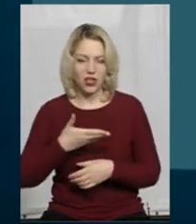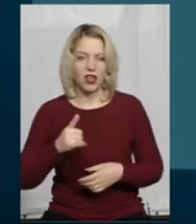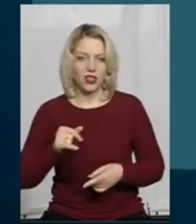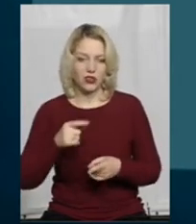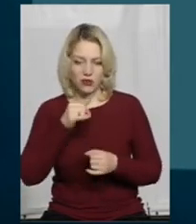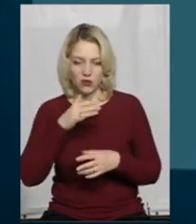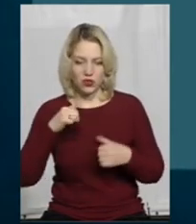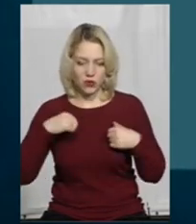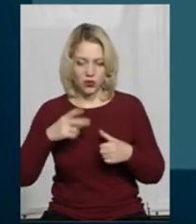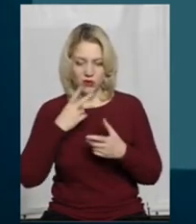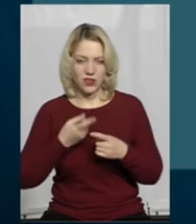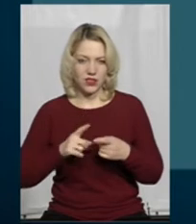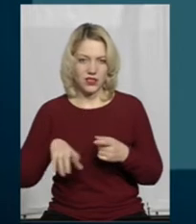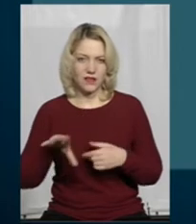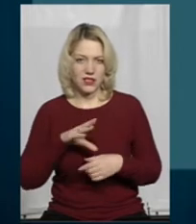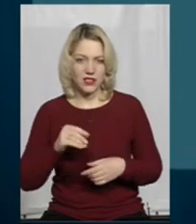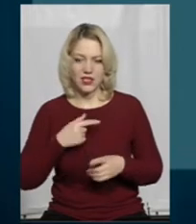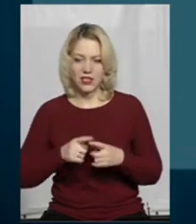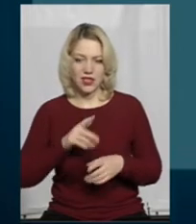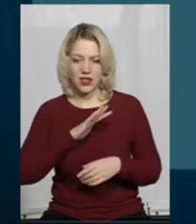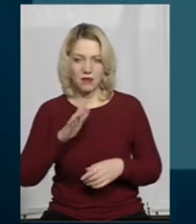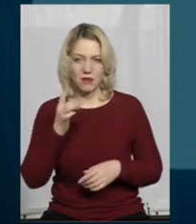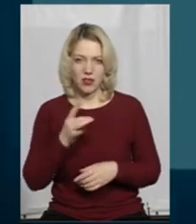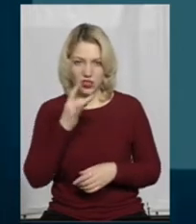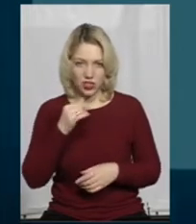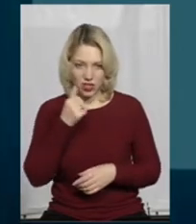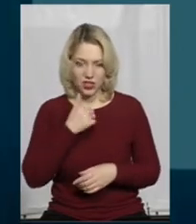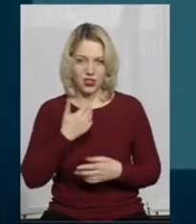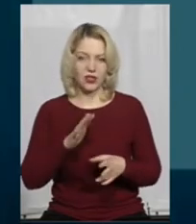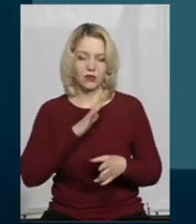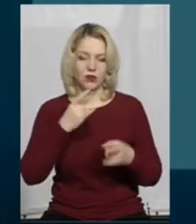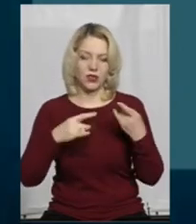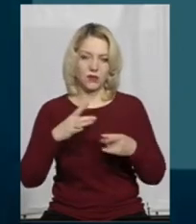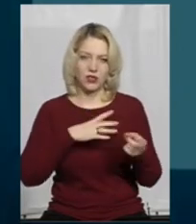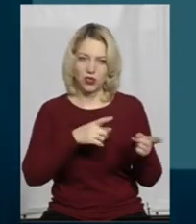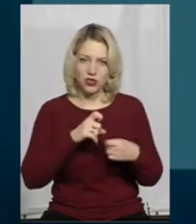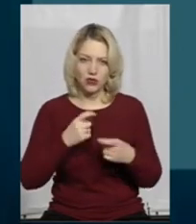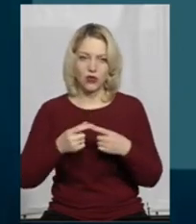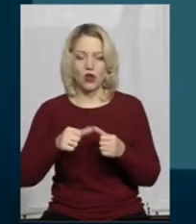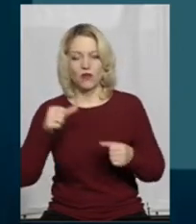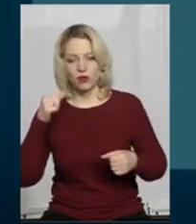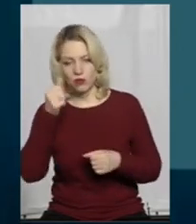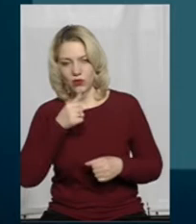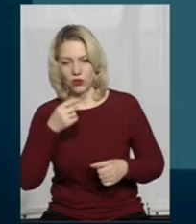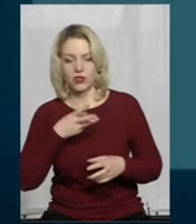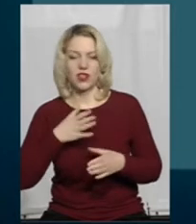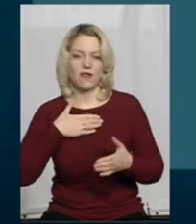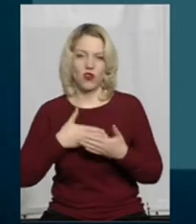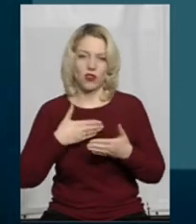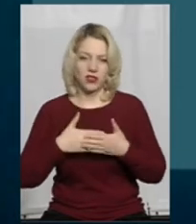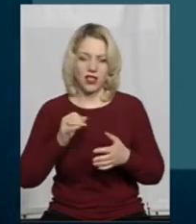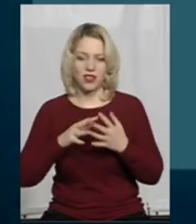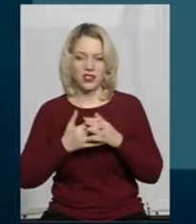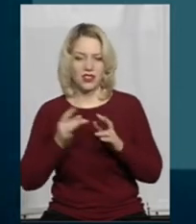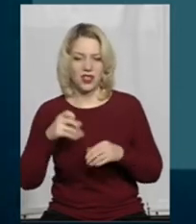можуть спокійно дивитися. Це вже не перший рік. І делебачення було залучене в тому році волонтерами, і сільською радою. На нього це не